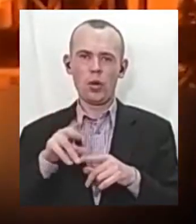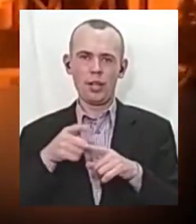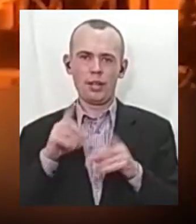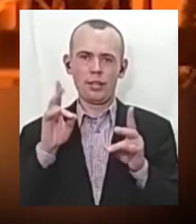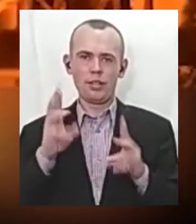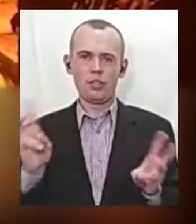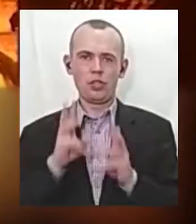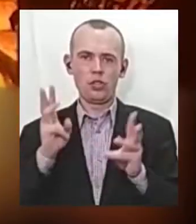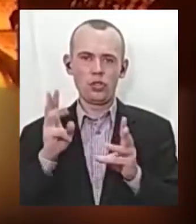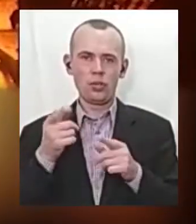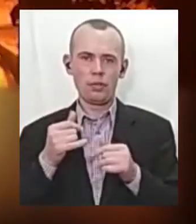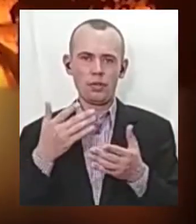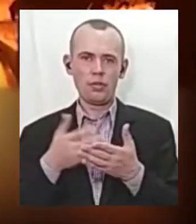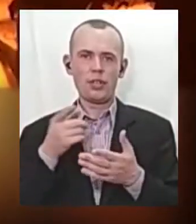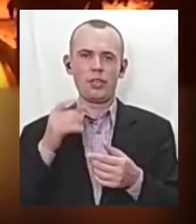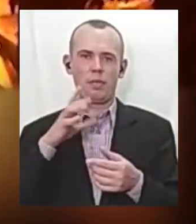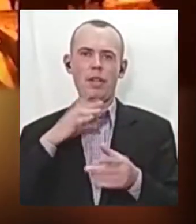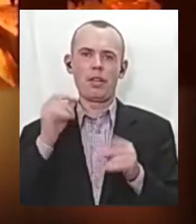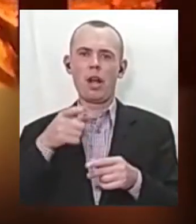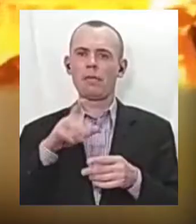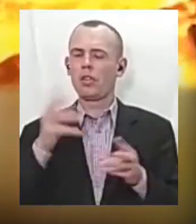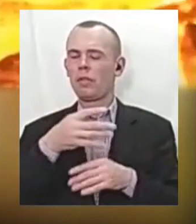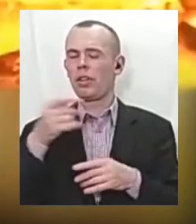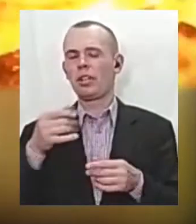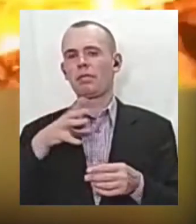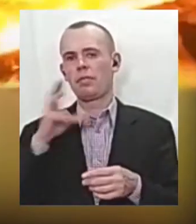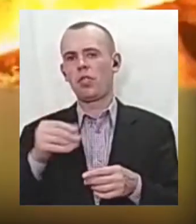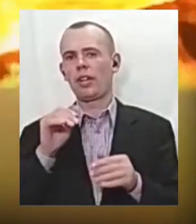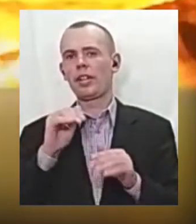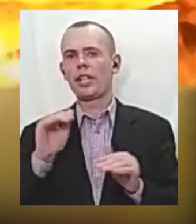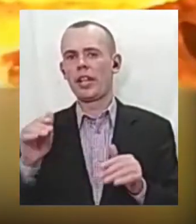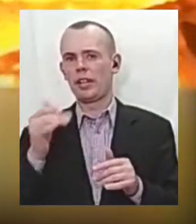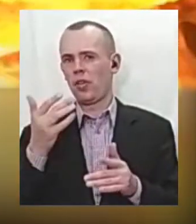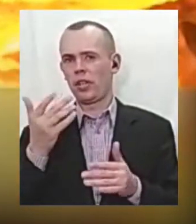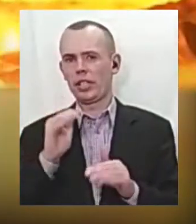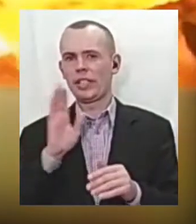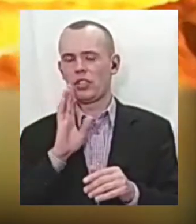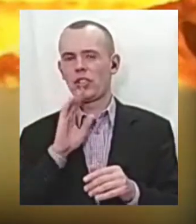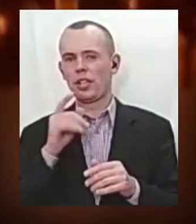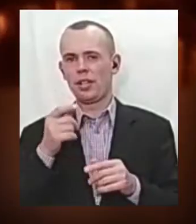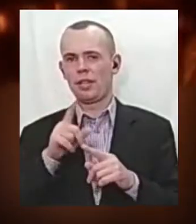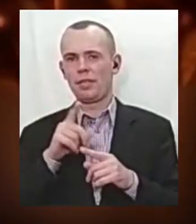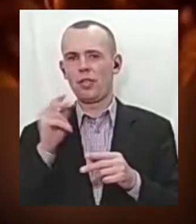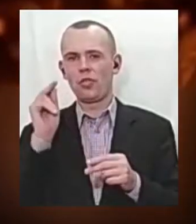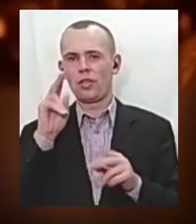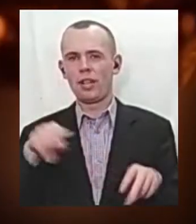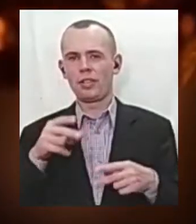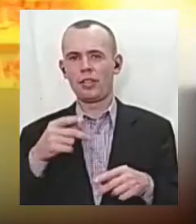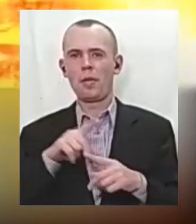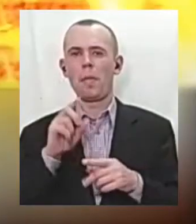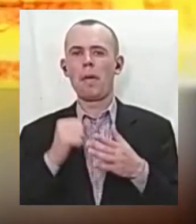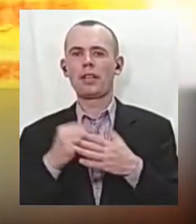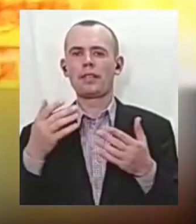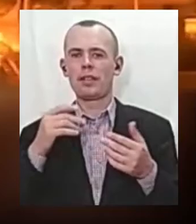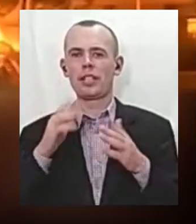згоріла двоповерхова дерев'яна будівля, де відпочивали 42 дитини – учасники танцювального колективу «Адель». Під час пожежі загинули троє дівчат –